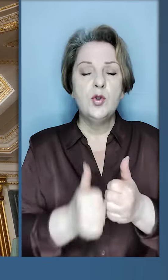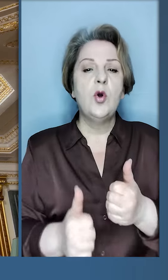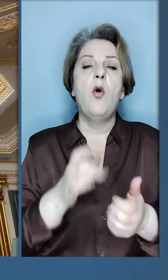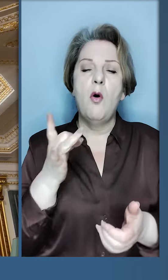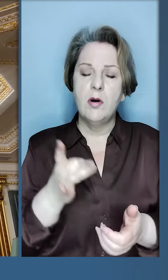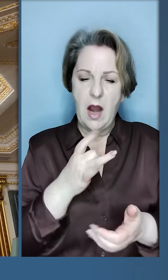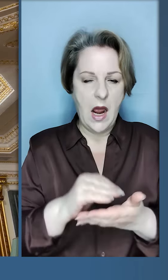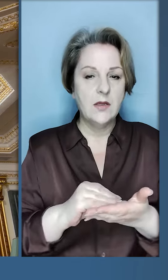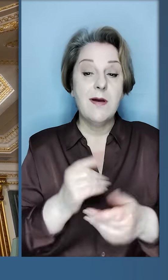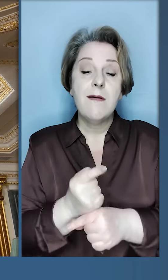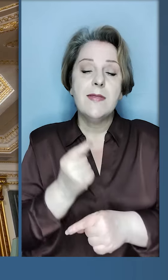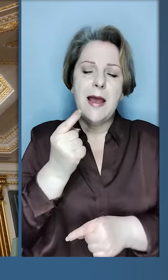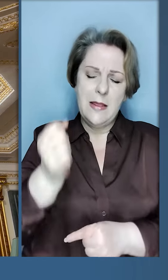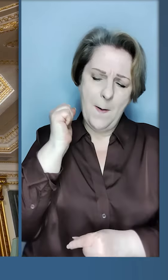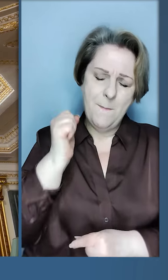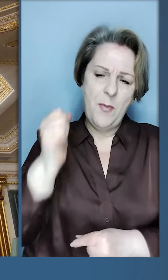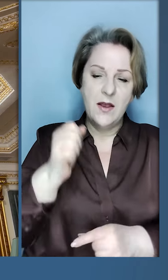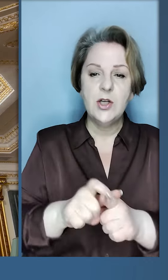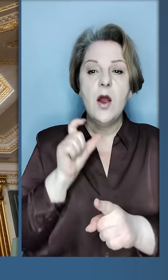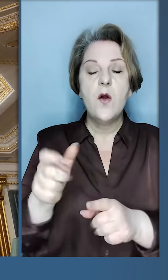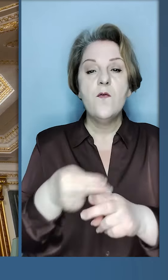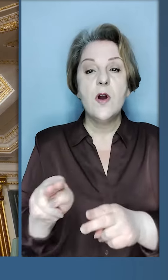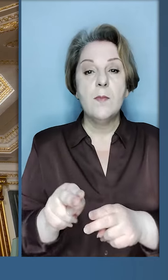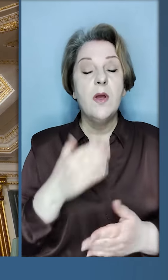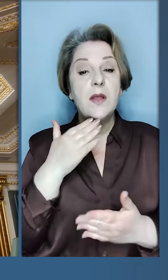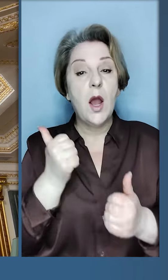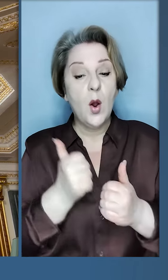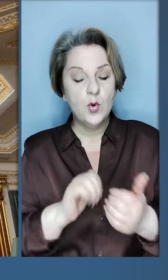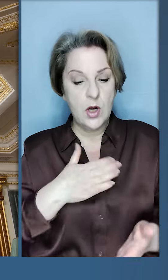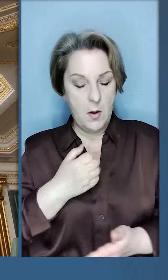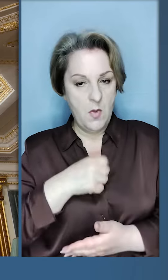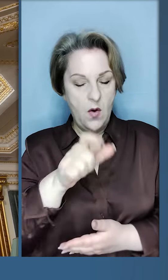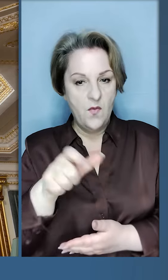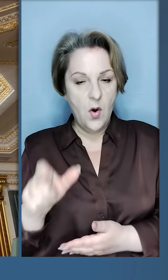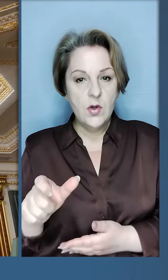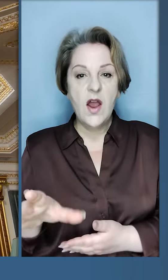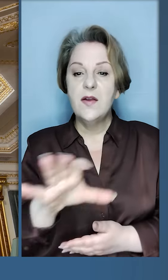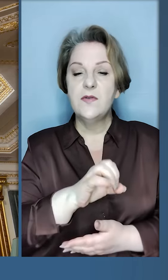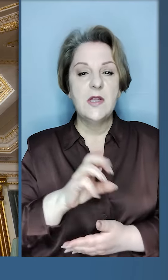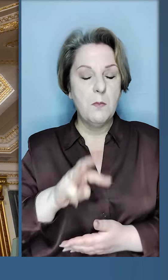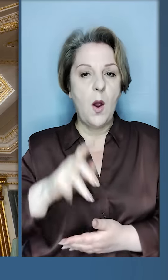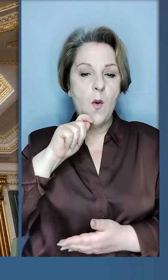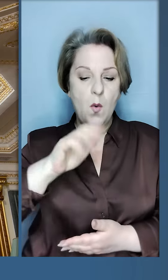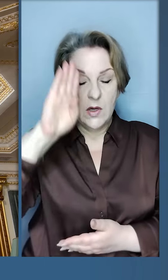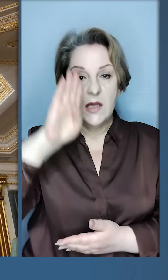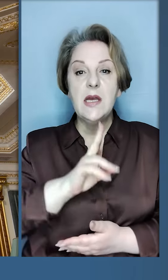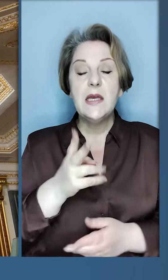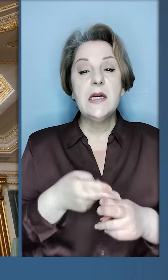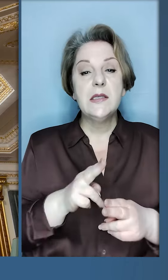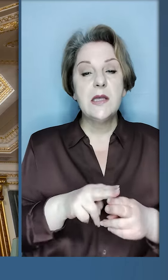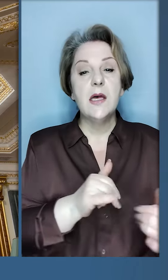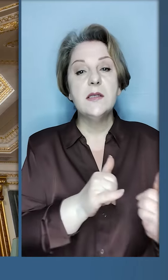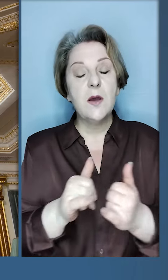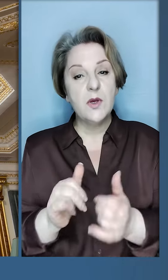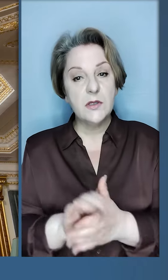далекобійніші відповіді. Дякую кожному нашому воїну, усім українцям і українкам, які це